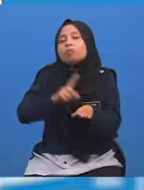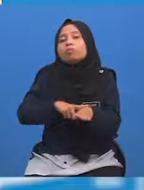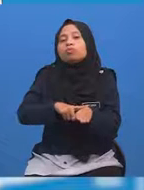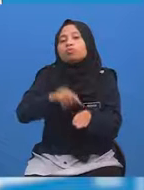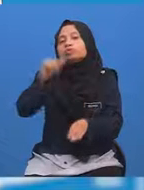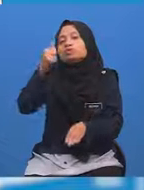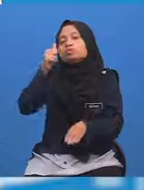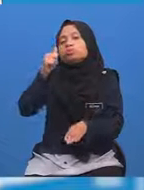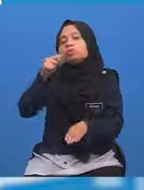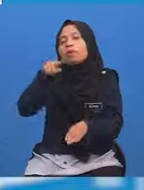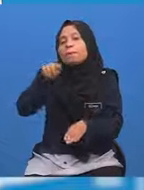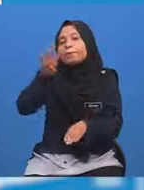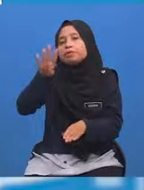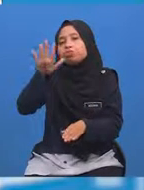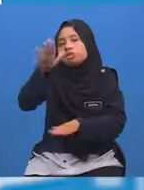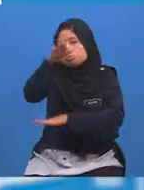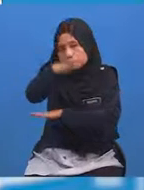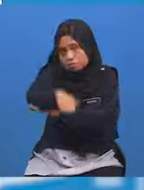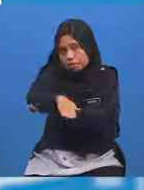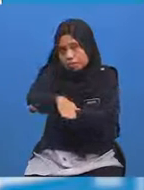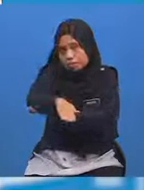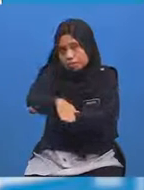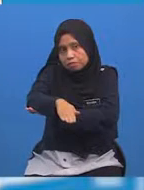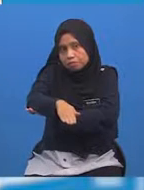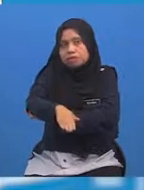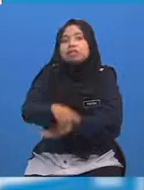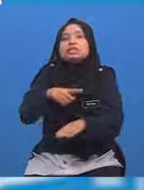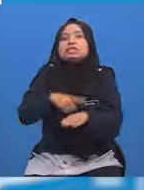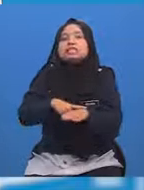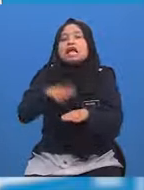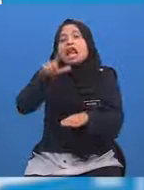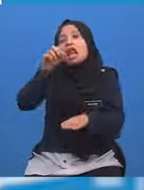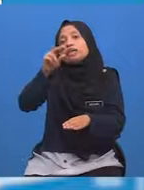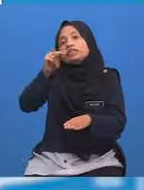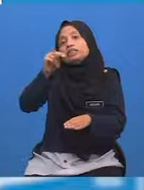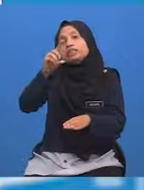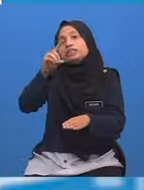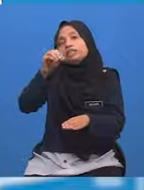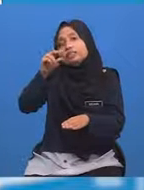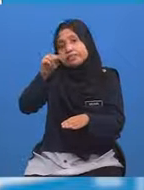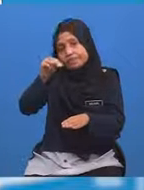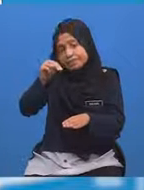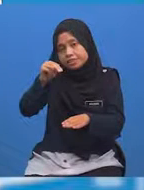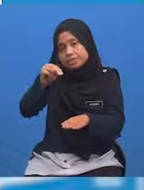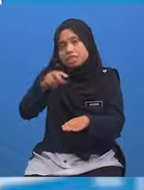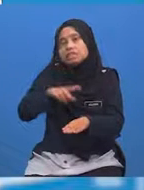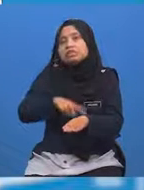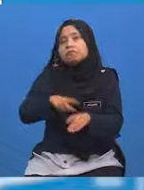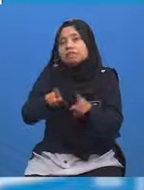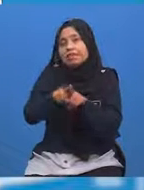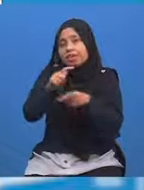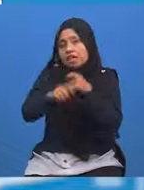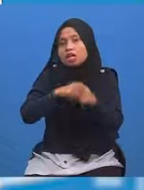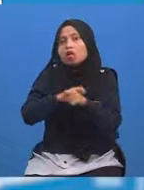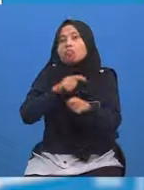10.45 malam Manakala waktu di London Pada tarikh yang sama ialah Pukul